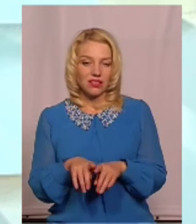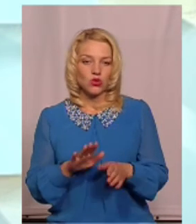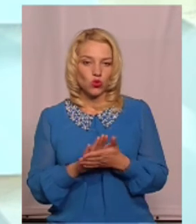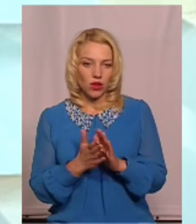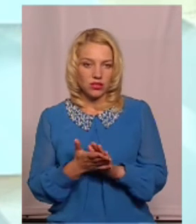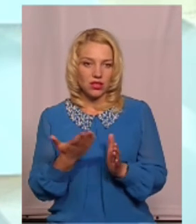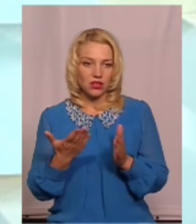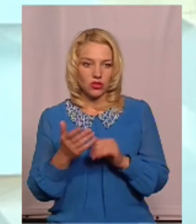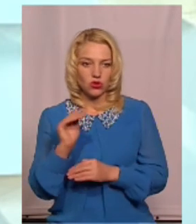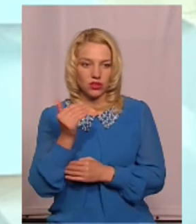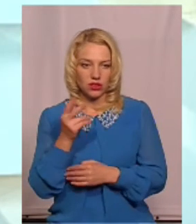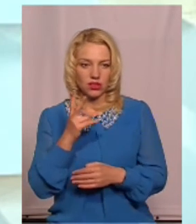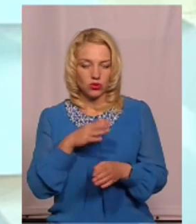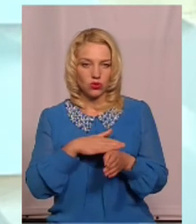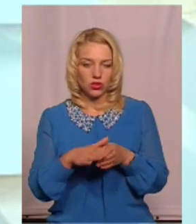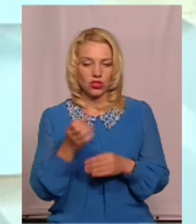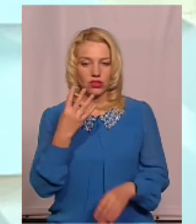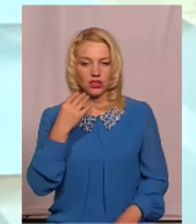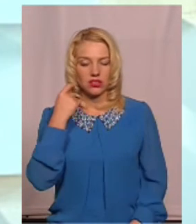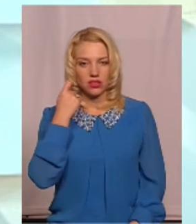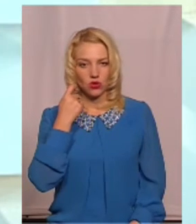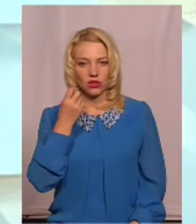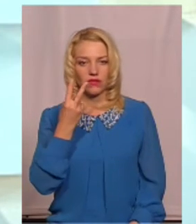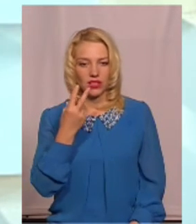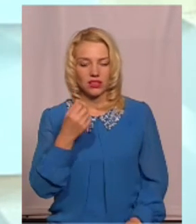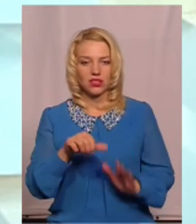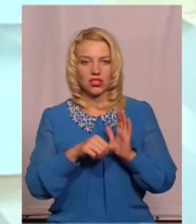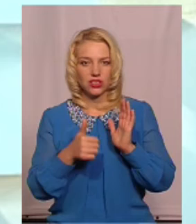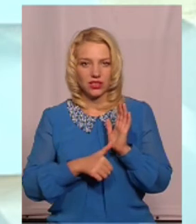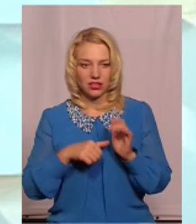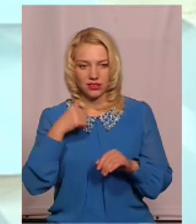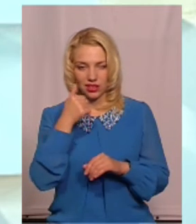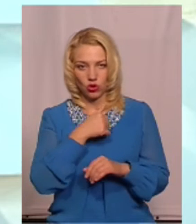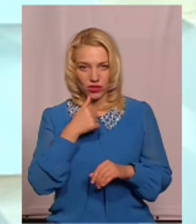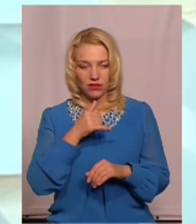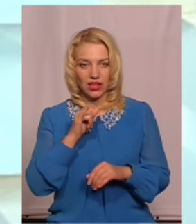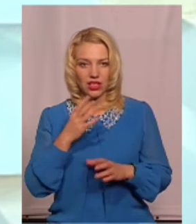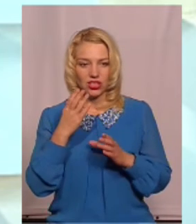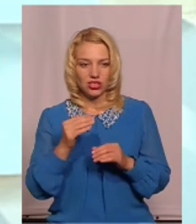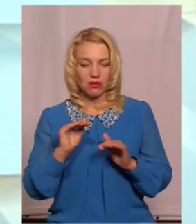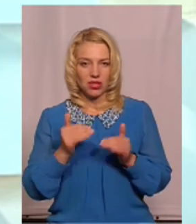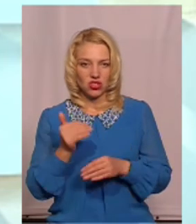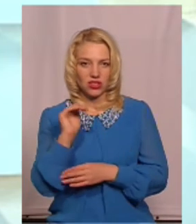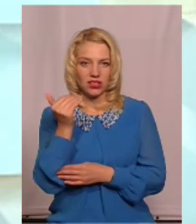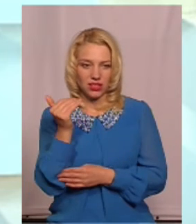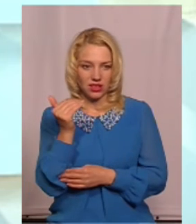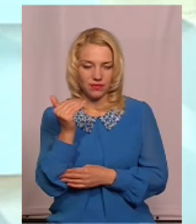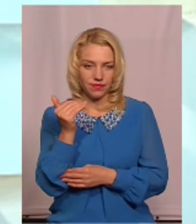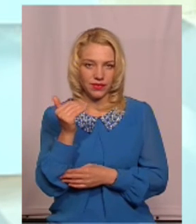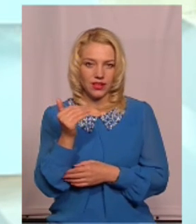дитина чи особа, яка досягла 14, 15, 16 років і ще менша дитина